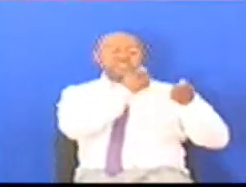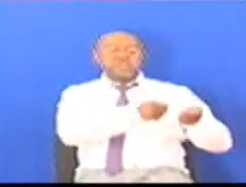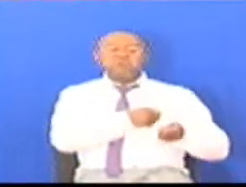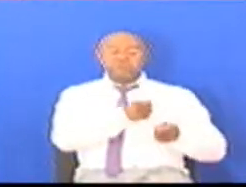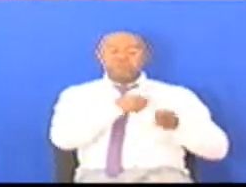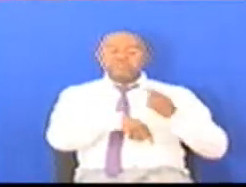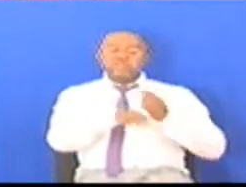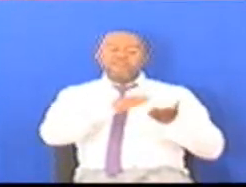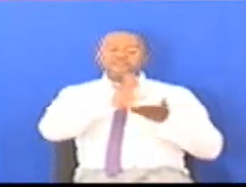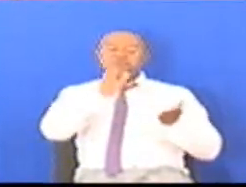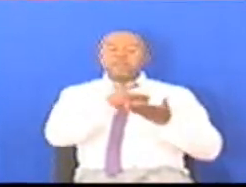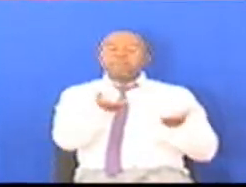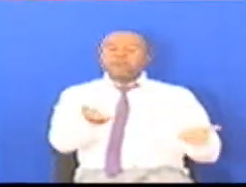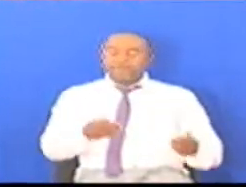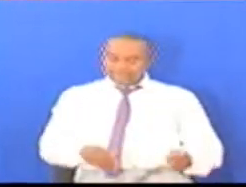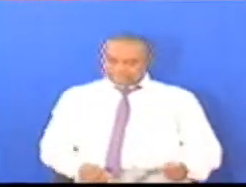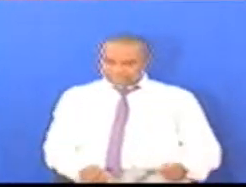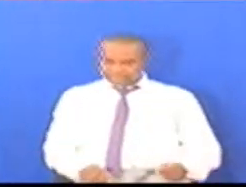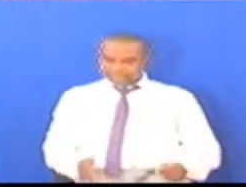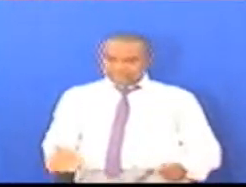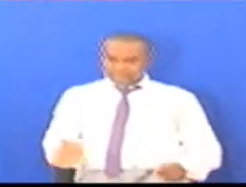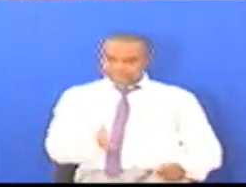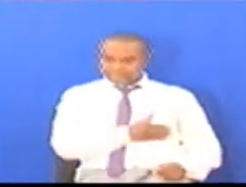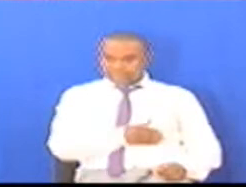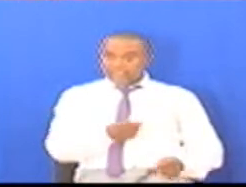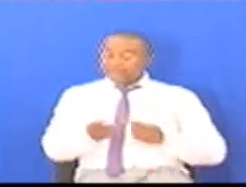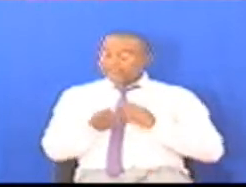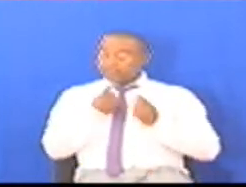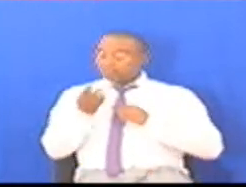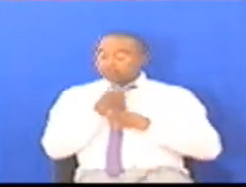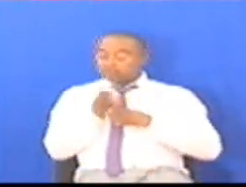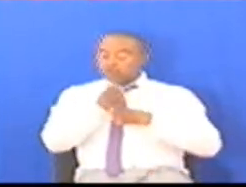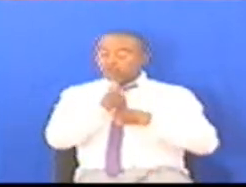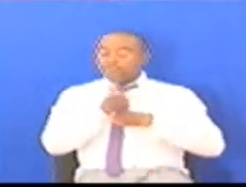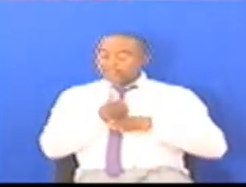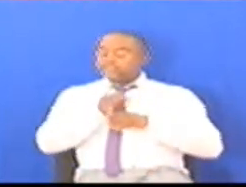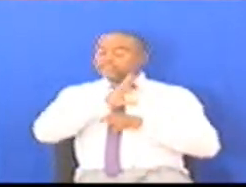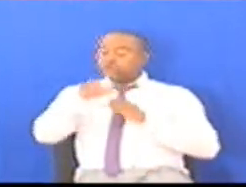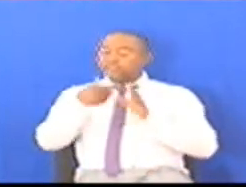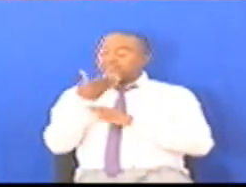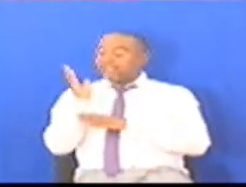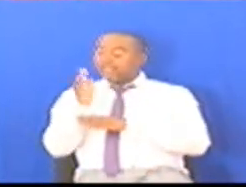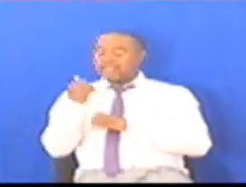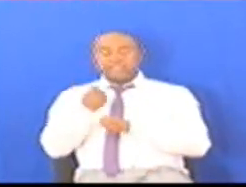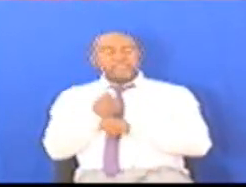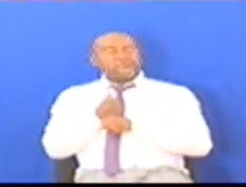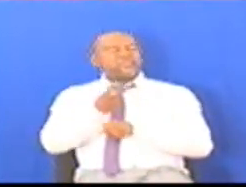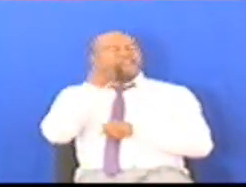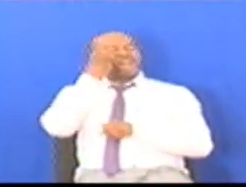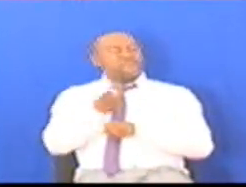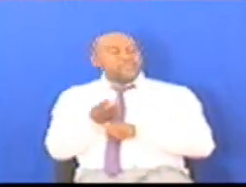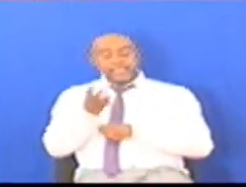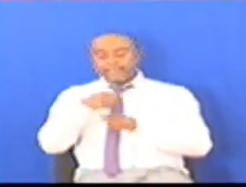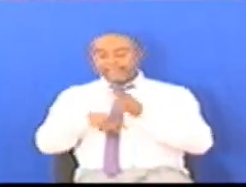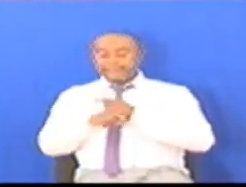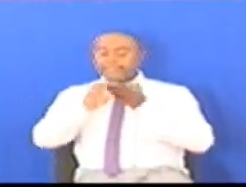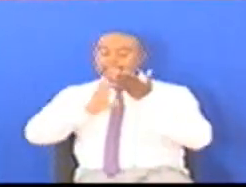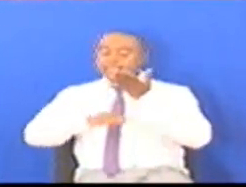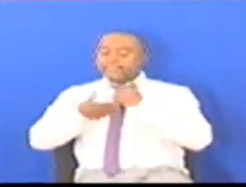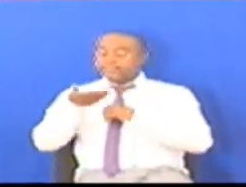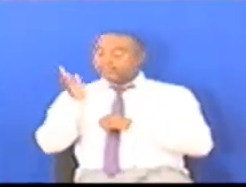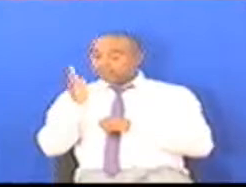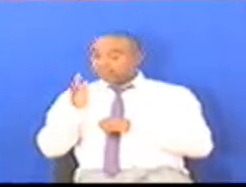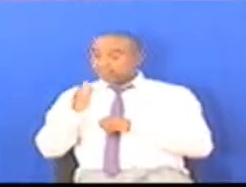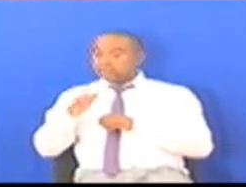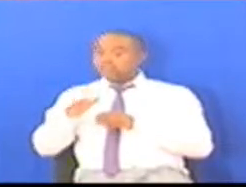wanafaida Pia nizunguzie mashirikatu yote ya uma Ambaya nafanya vibaya sana Yanapata hasara Yanatumia